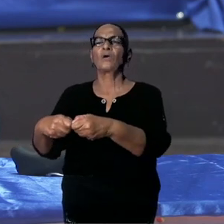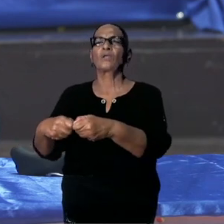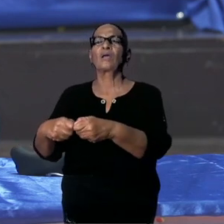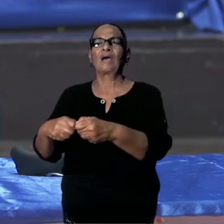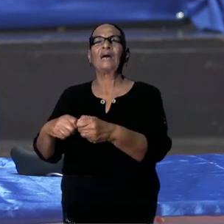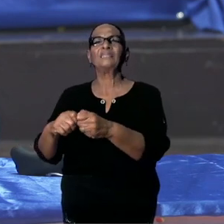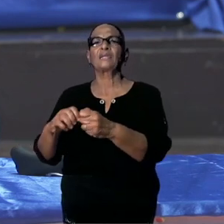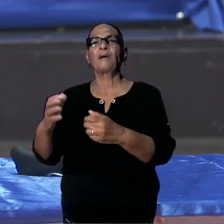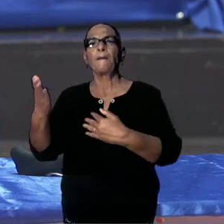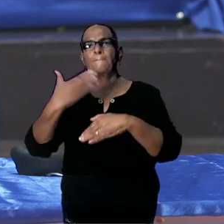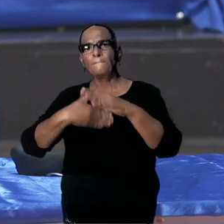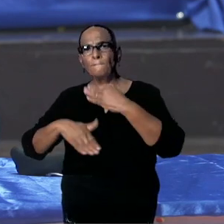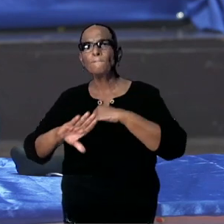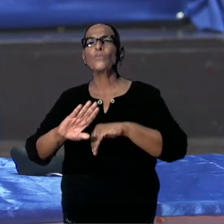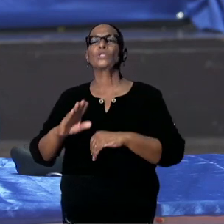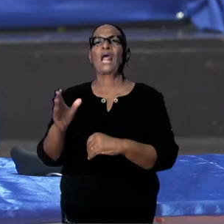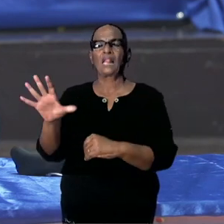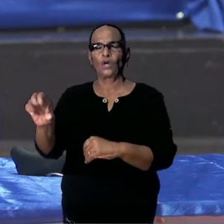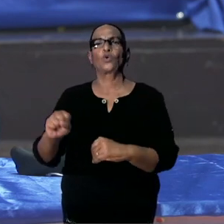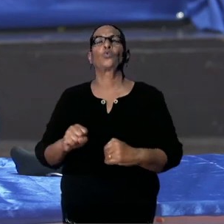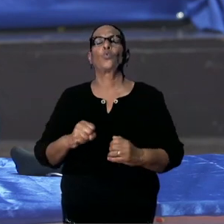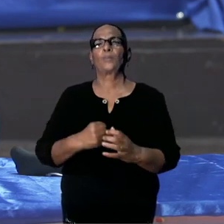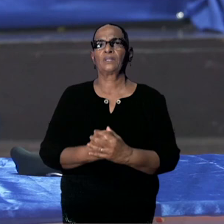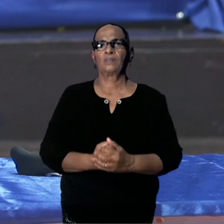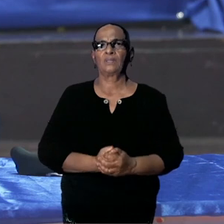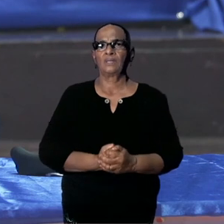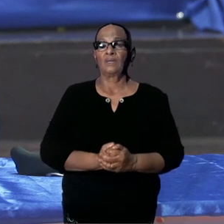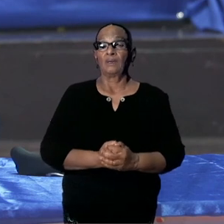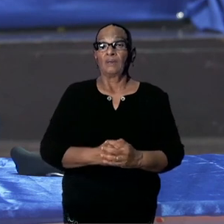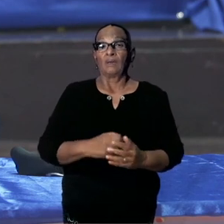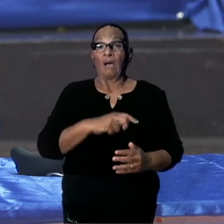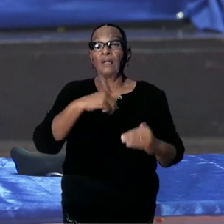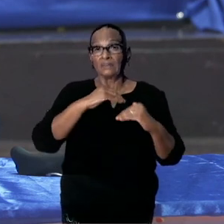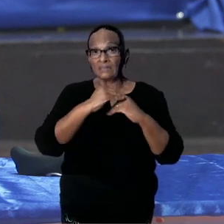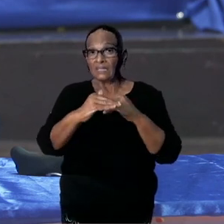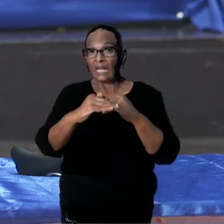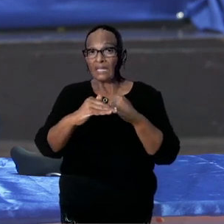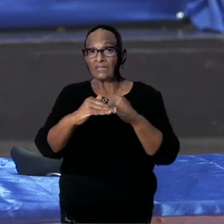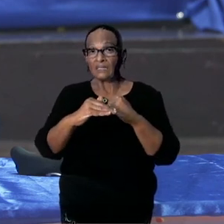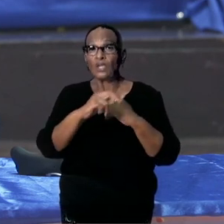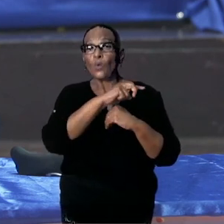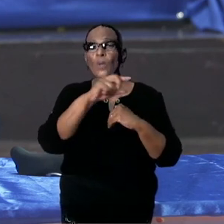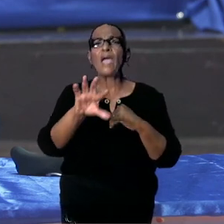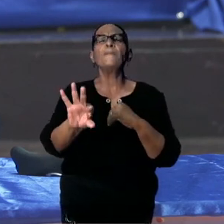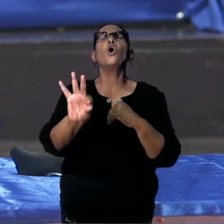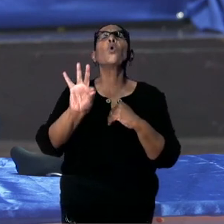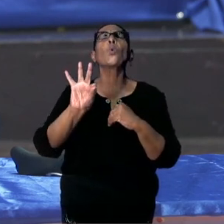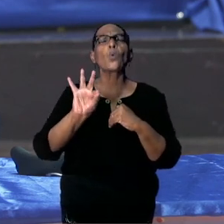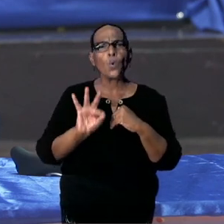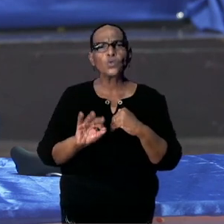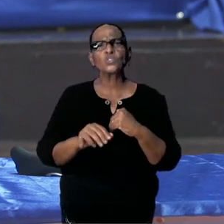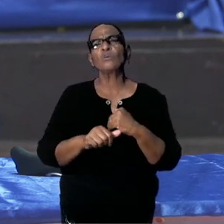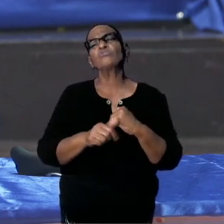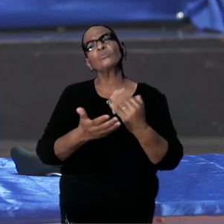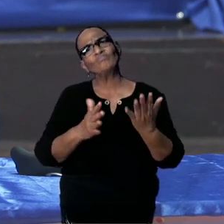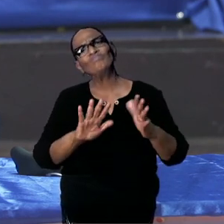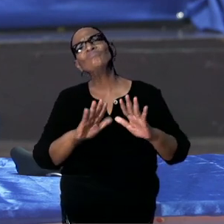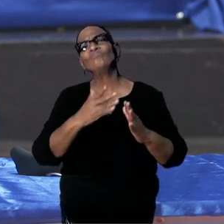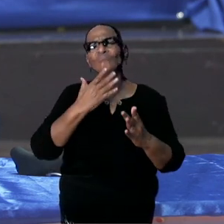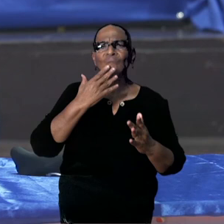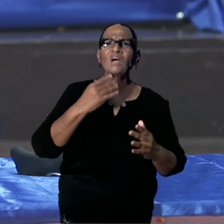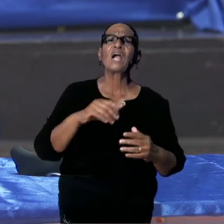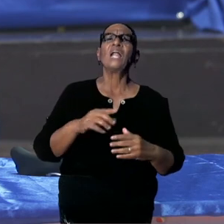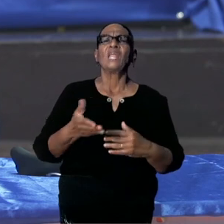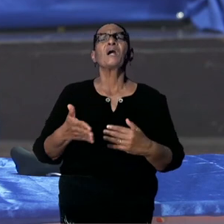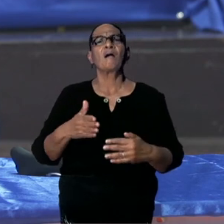purchase model heb je als land. En we hebben gekozen juist voor een beetje vrijer model. Omdat wij rekening